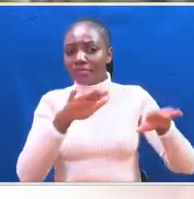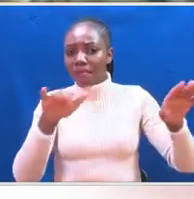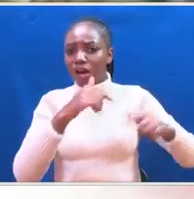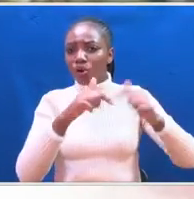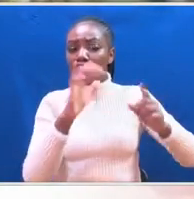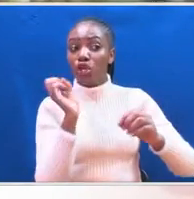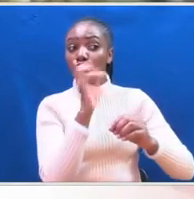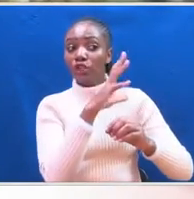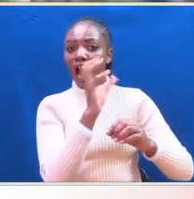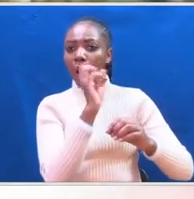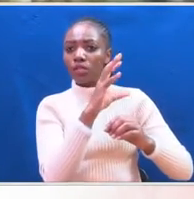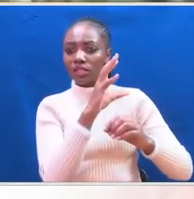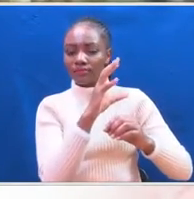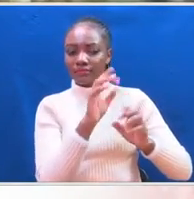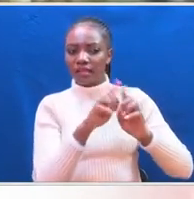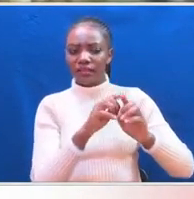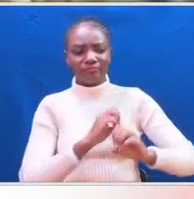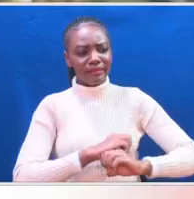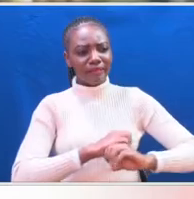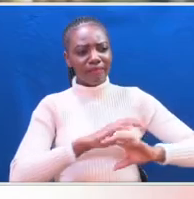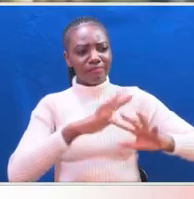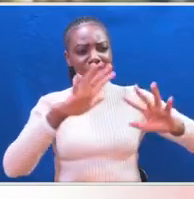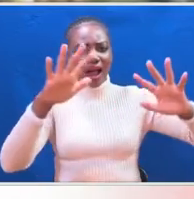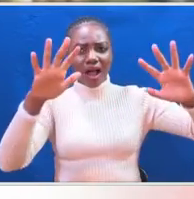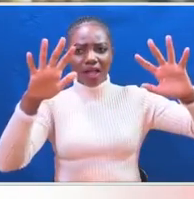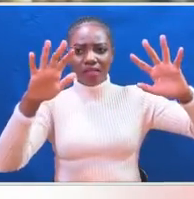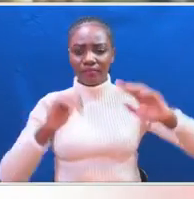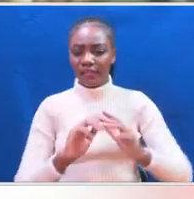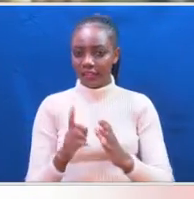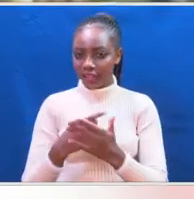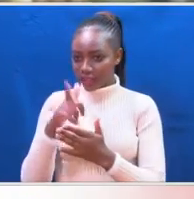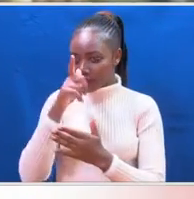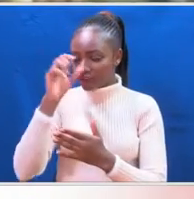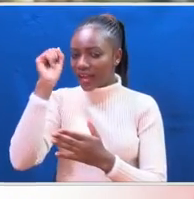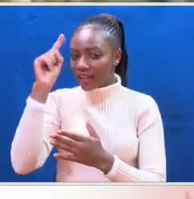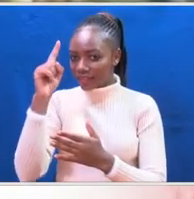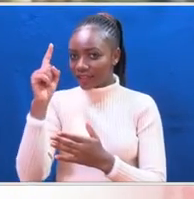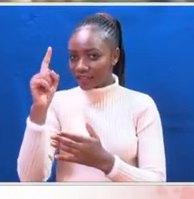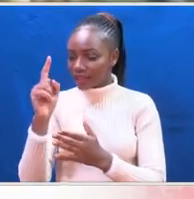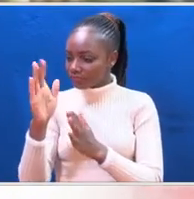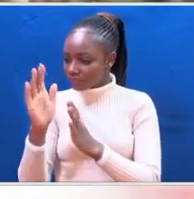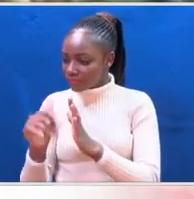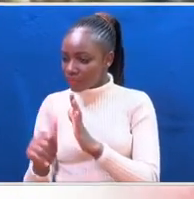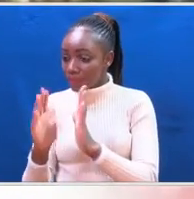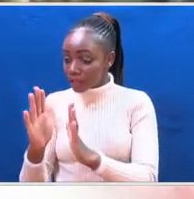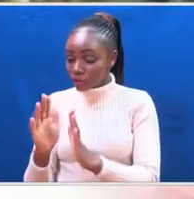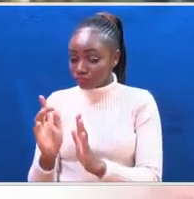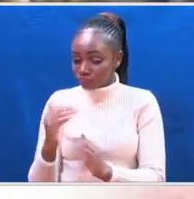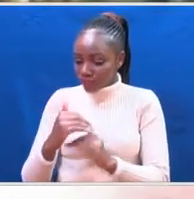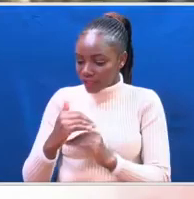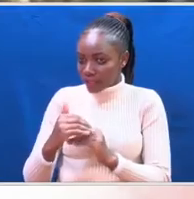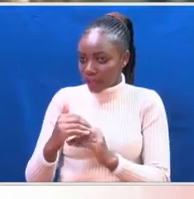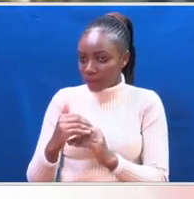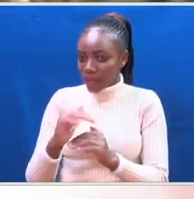saidi na aweze kutambruka, toka hapa kwa kifaru, kifaru anaelewa huyo mwanadama wamekalibia. Lakini kama atapiga kerere